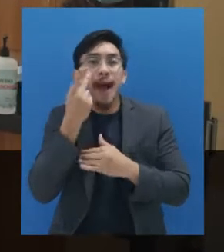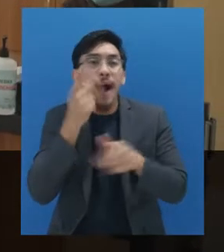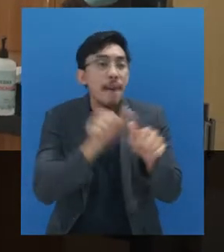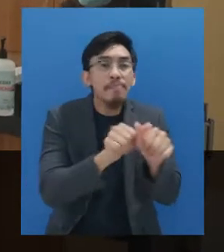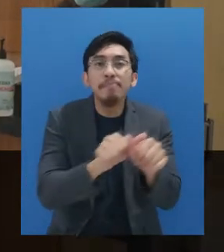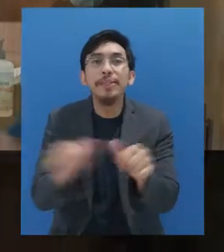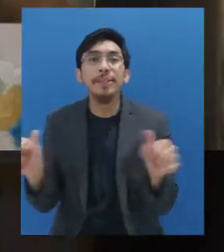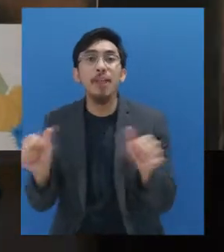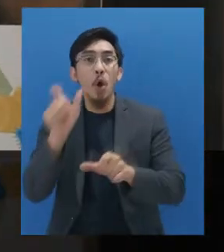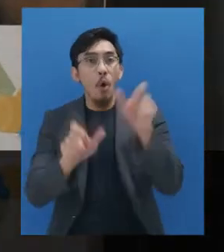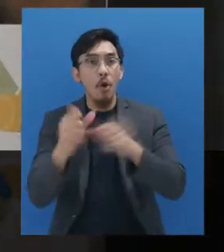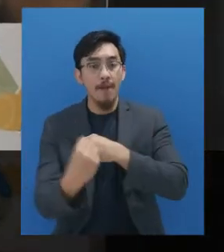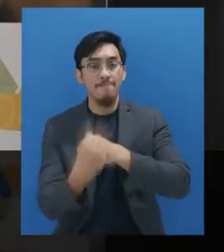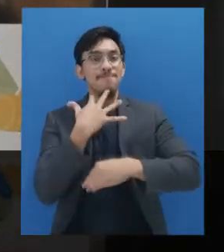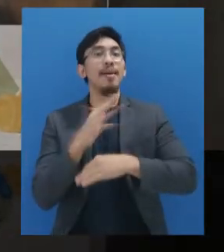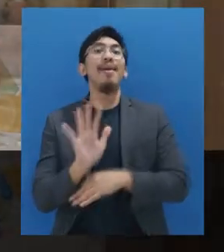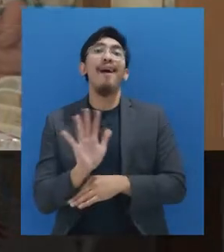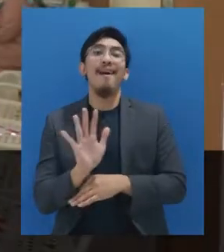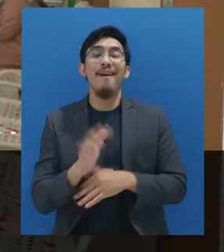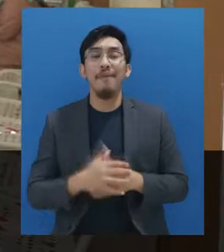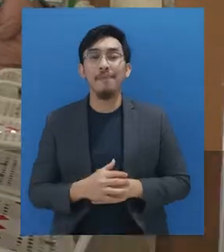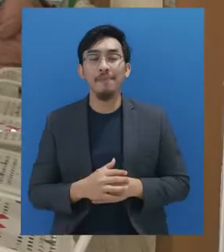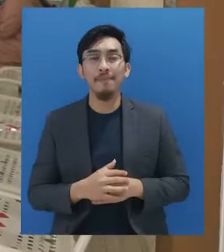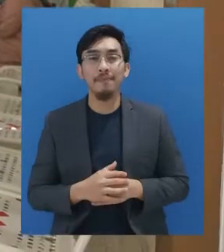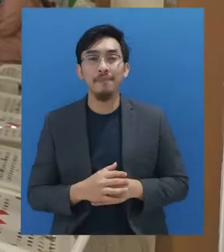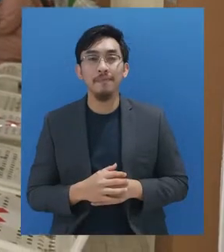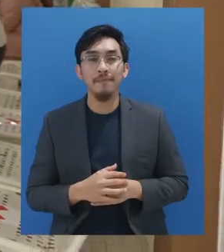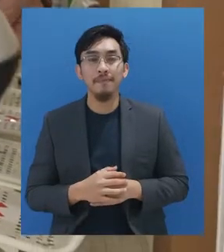menjaga kebersihan agar orang-orang tidak tertular.